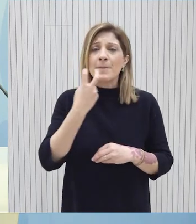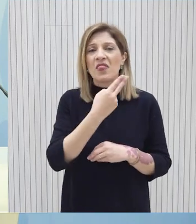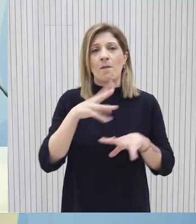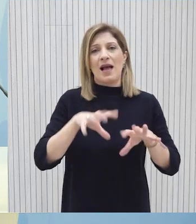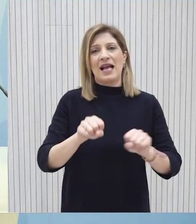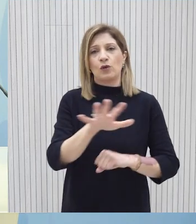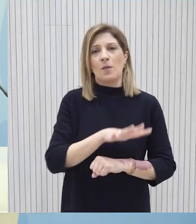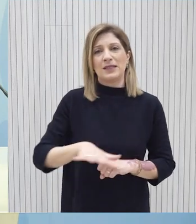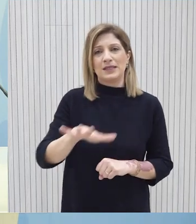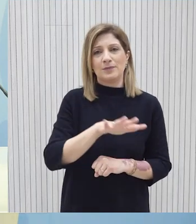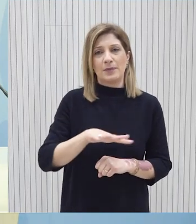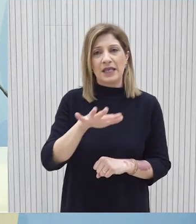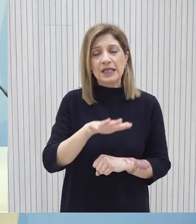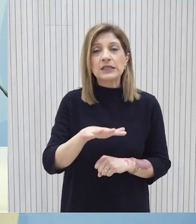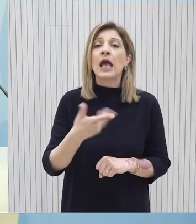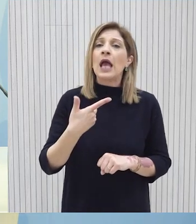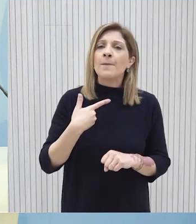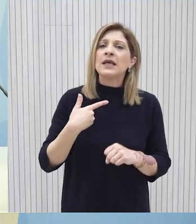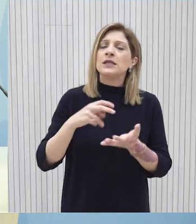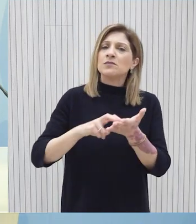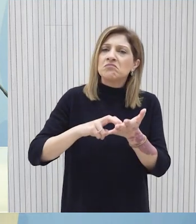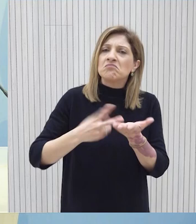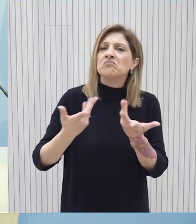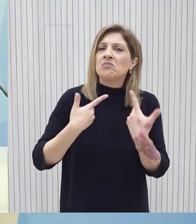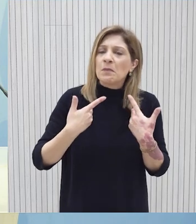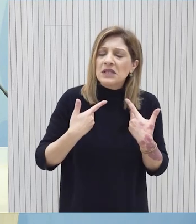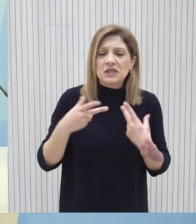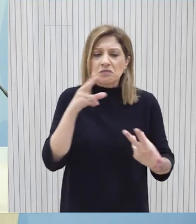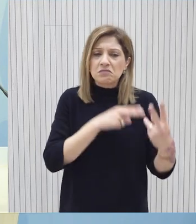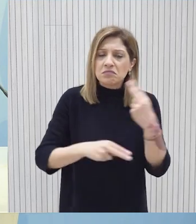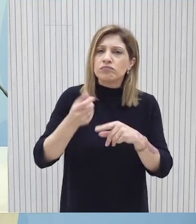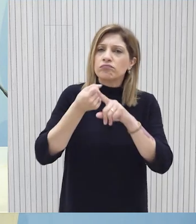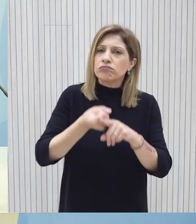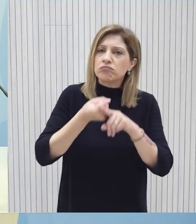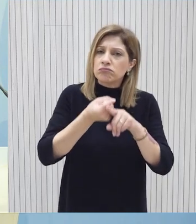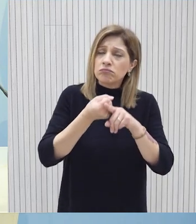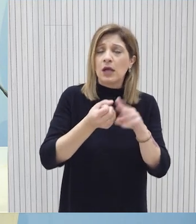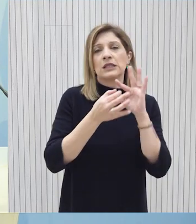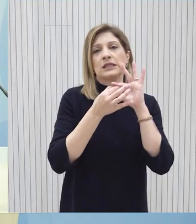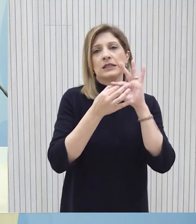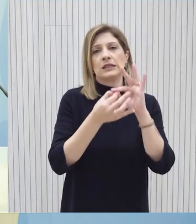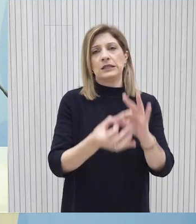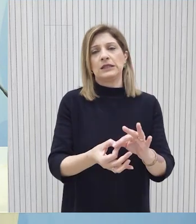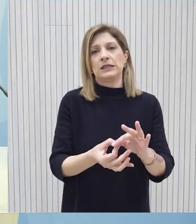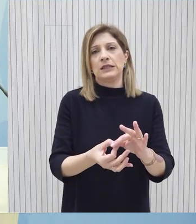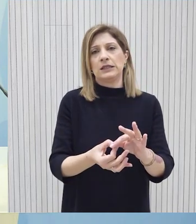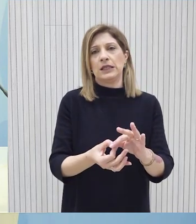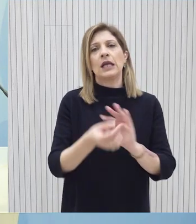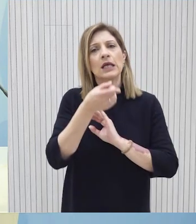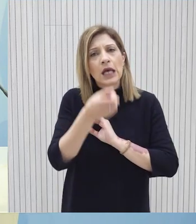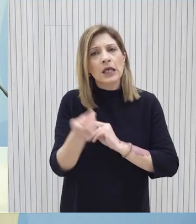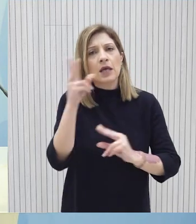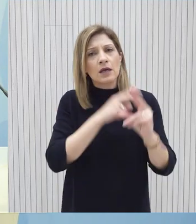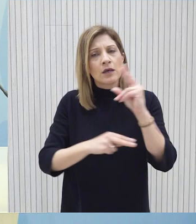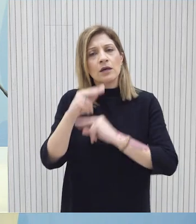κατεχόμενες περιοχές μας Οι διπλωματικές μας ενέργειες και τα διπλωματικά μας διαβήματα είναι διαρκή και είναι μέσα από την ενεργή διπλωματία